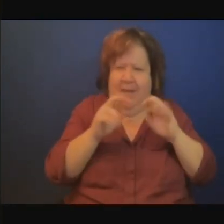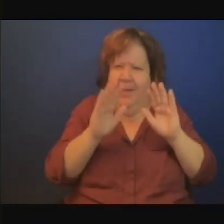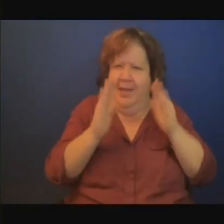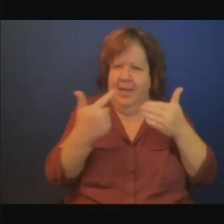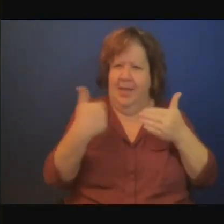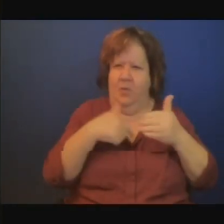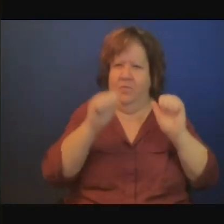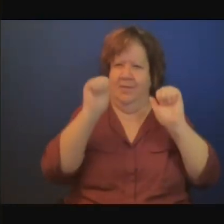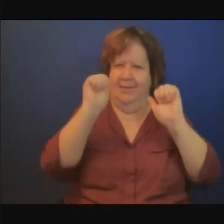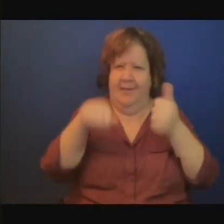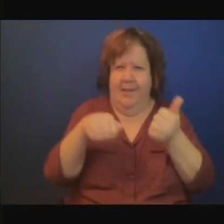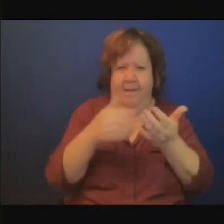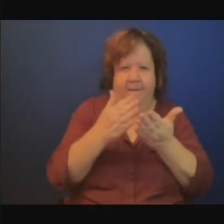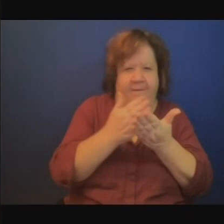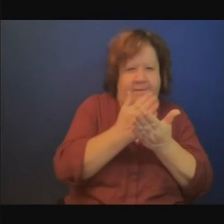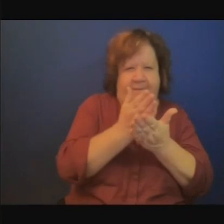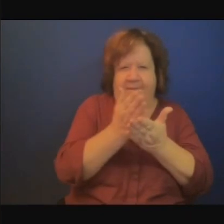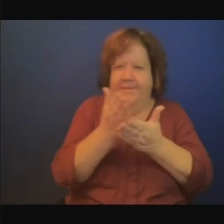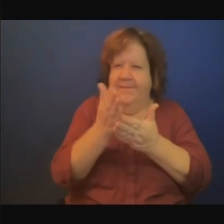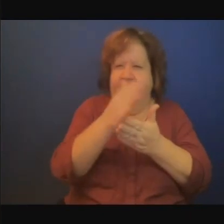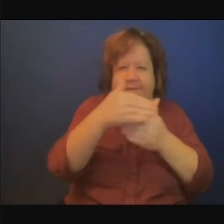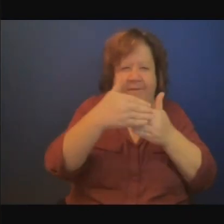nous avons perdu l'intervenant.